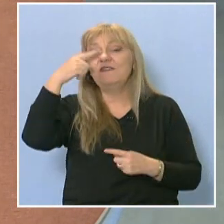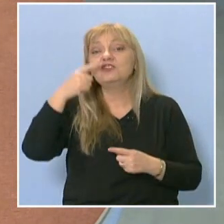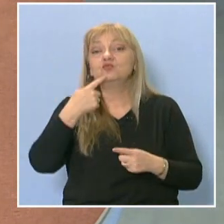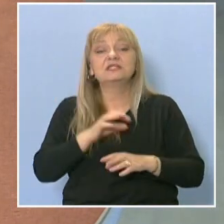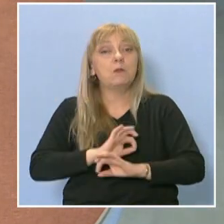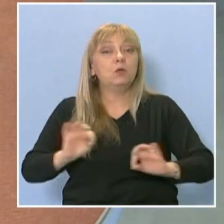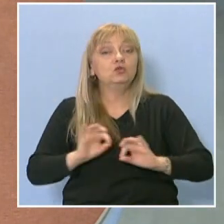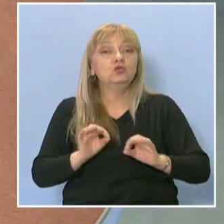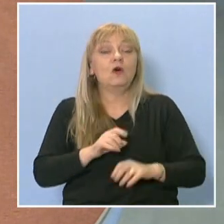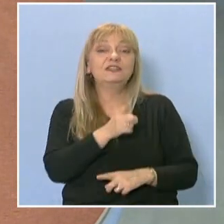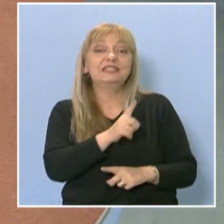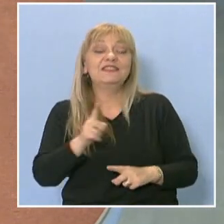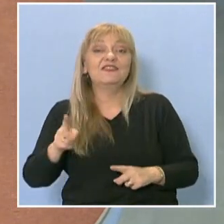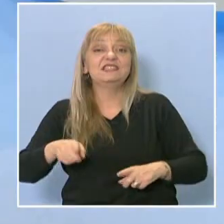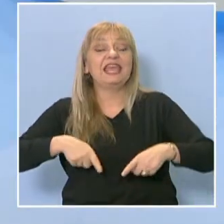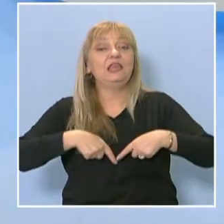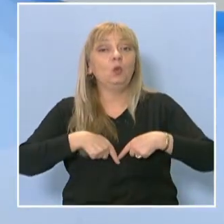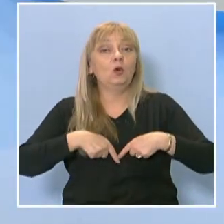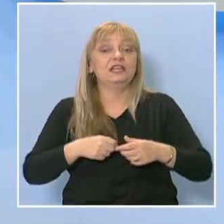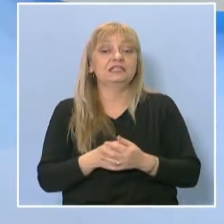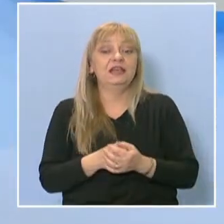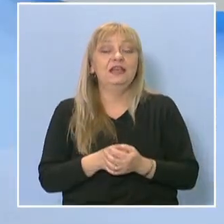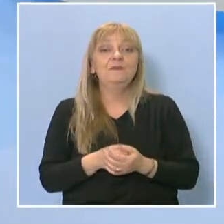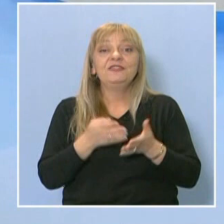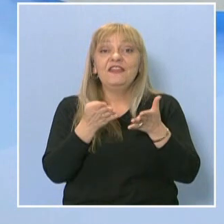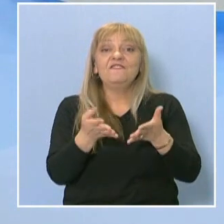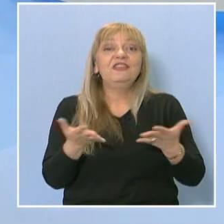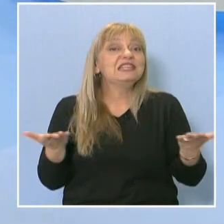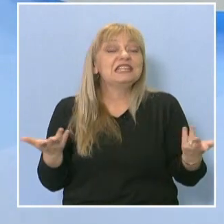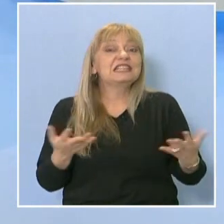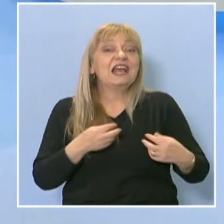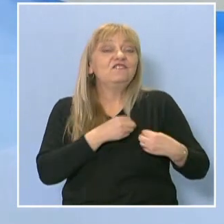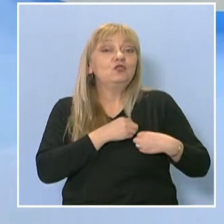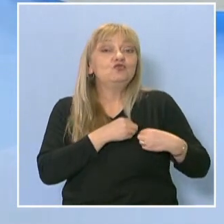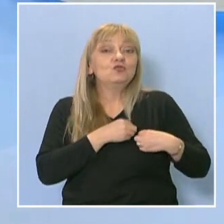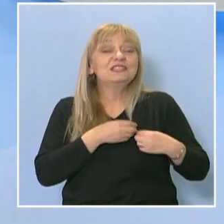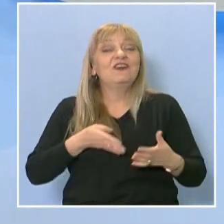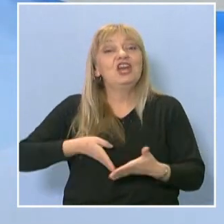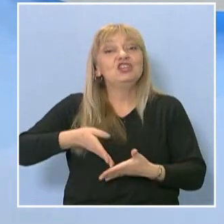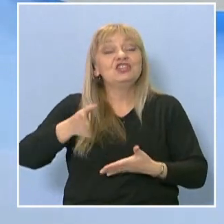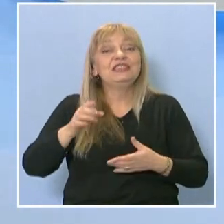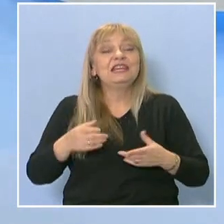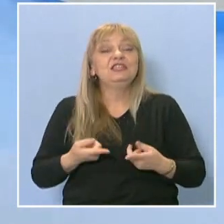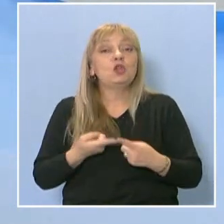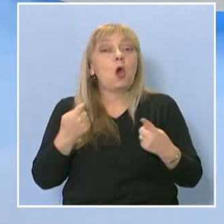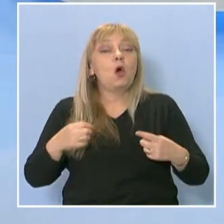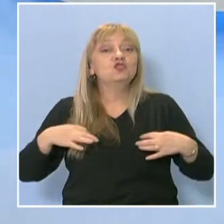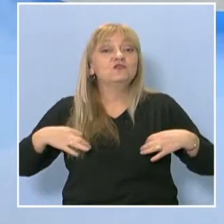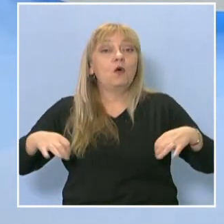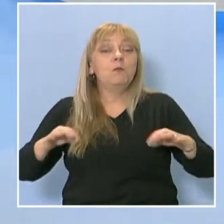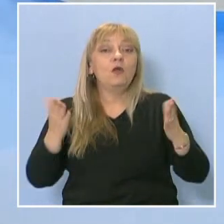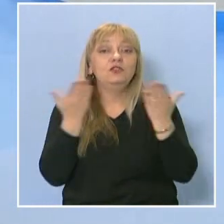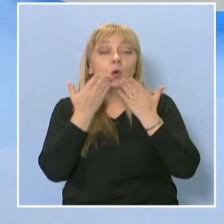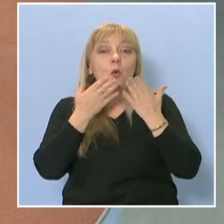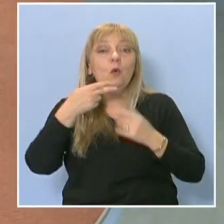юрист. Вие с какви чувства ще си тръгнете от Събодния университет, защото сте в такъв етап